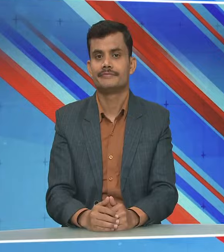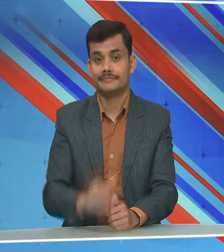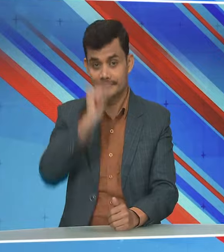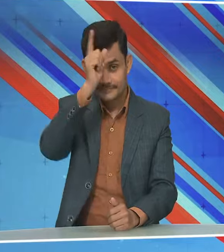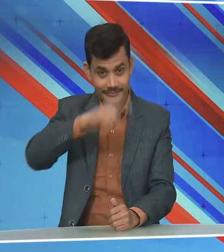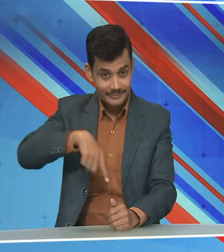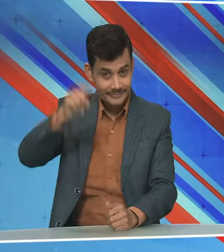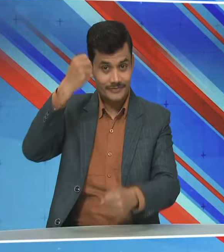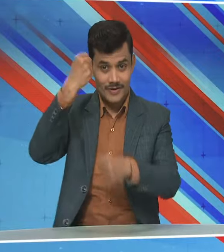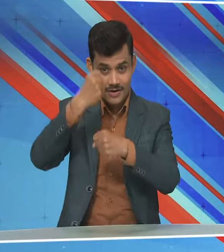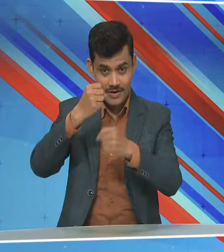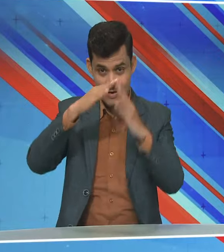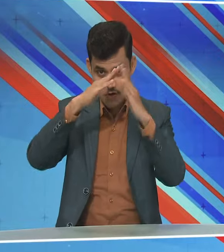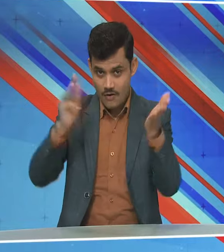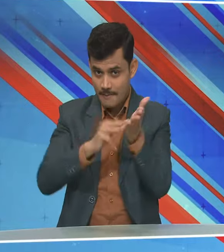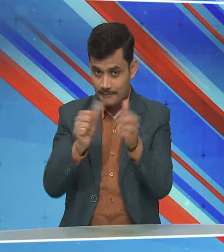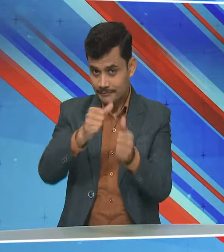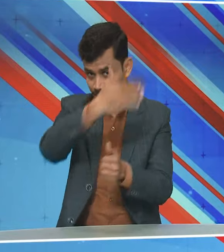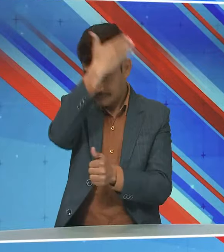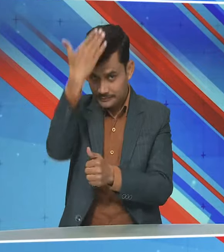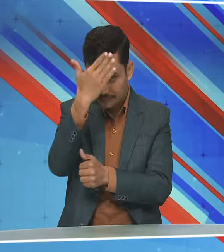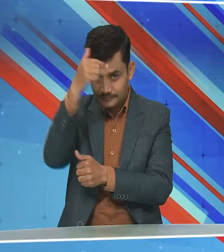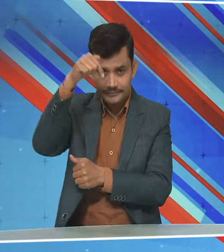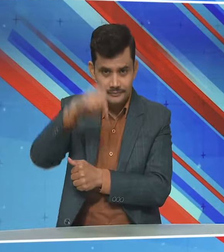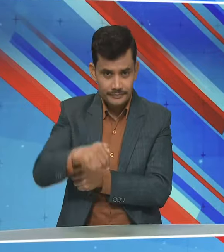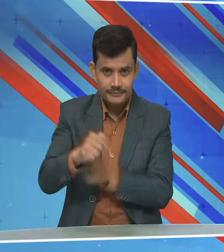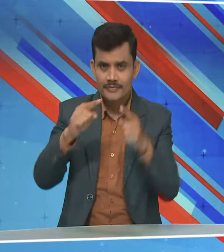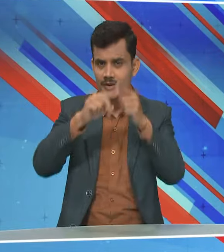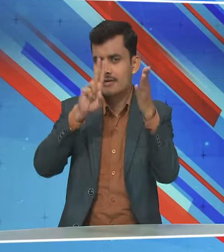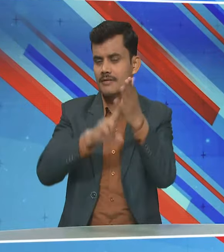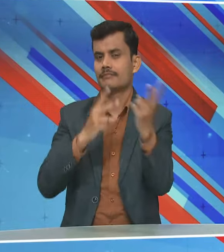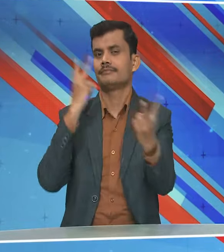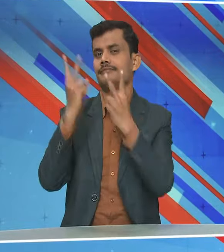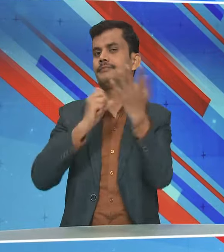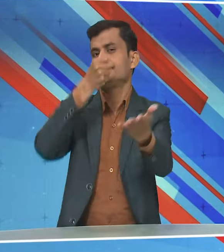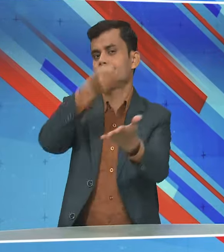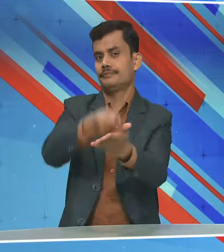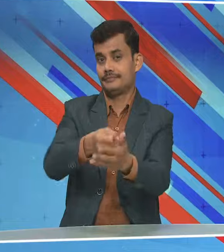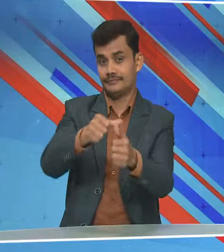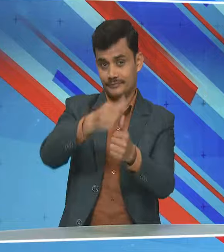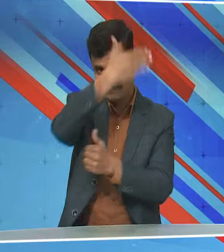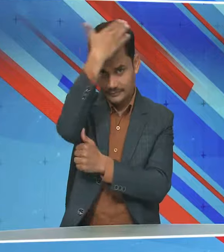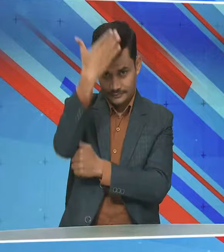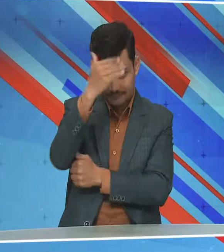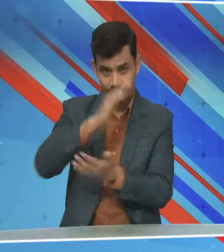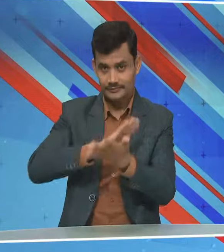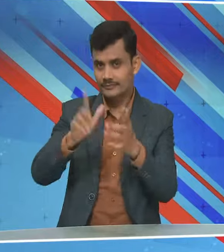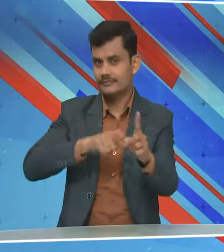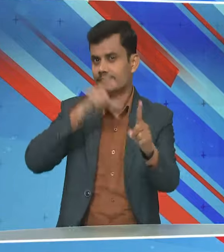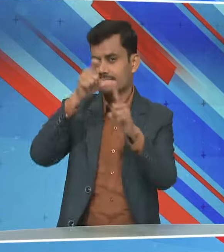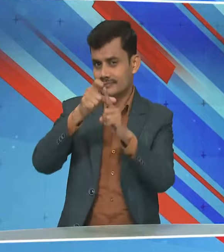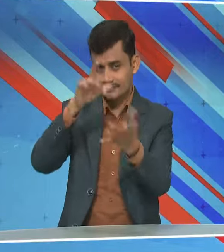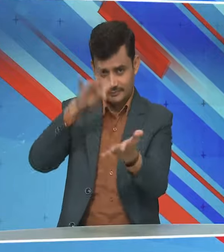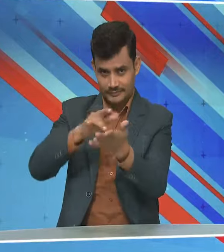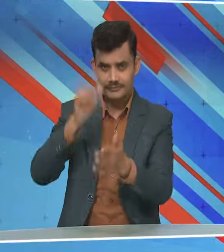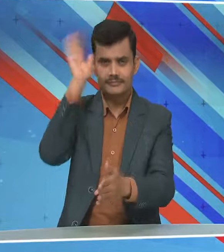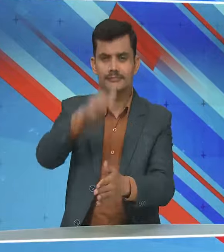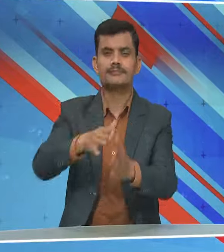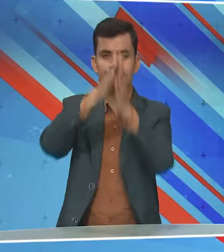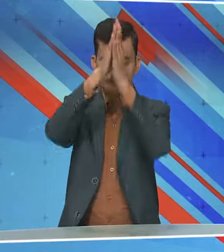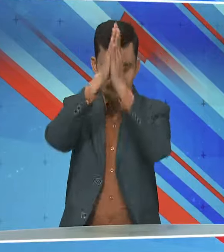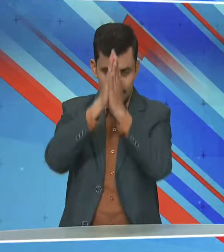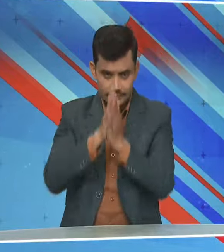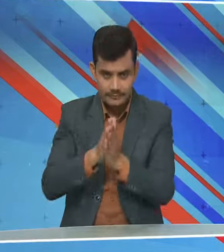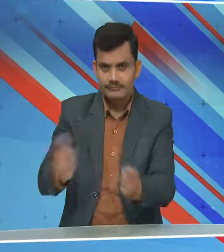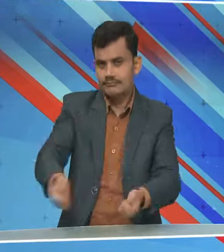केंद्रे ग्रे और सहिकारिता मंत्री आमित शाह आज तेलंगाना के दौरे पर है आमित शाह ने हैदराबाद इस्थित भाग लक्षमी मंदिर